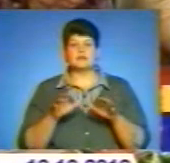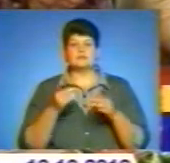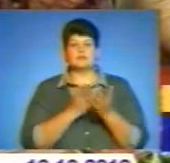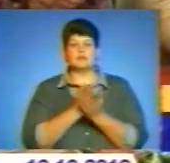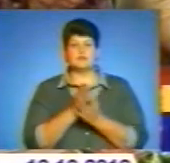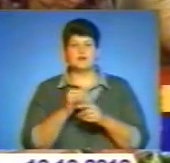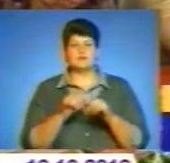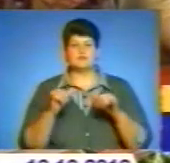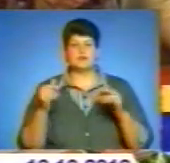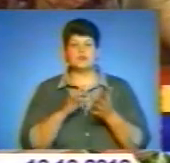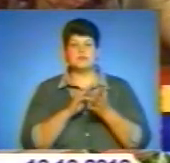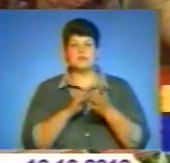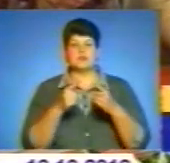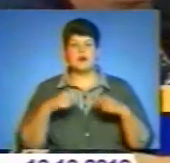питань.